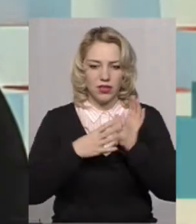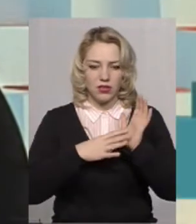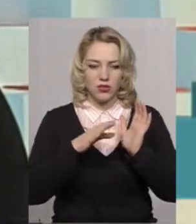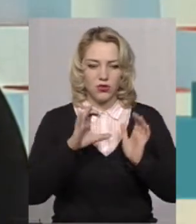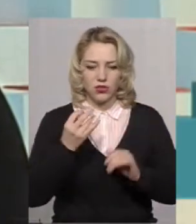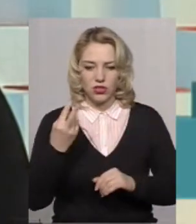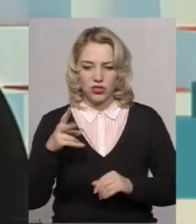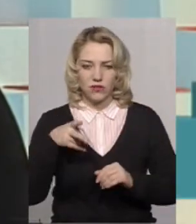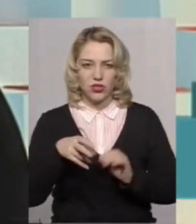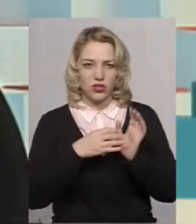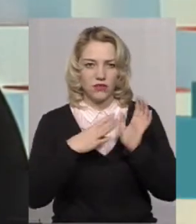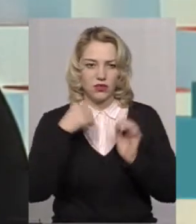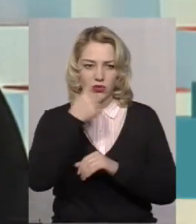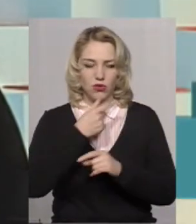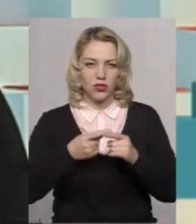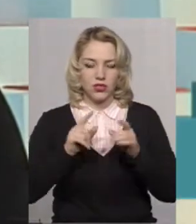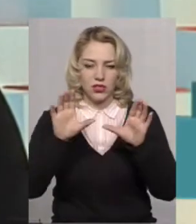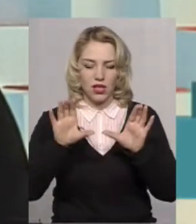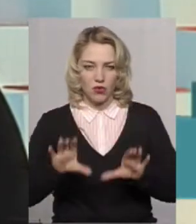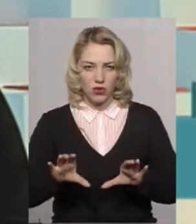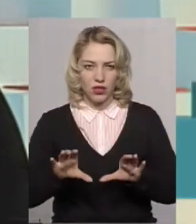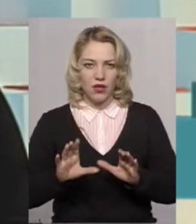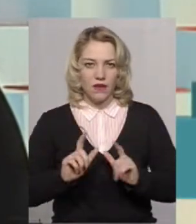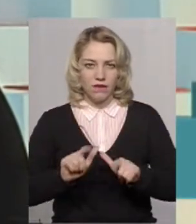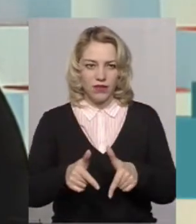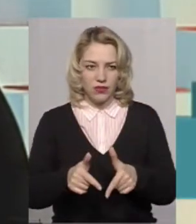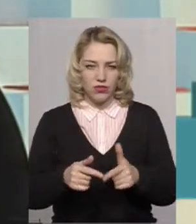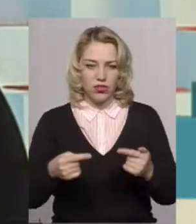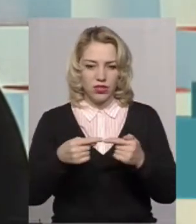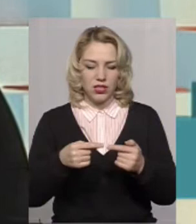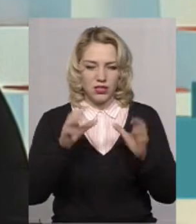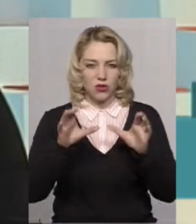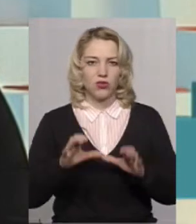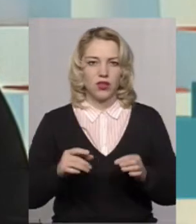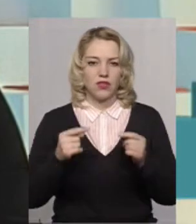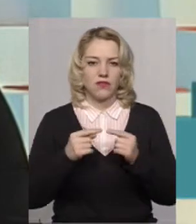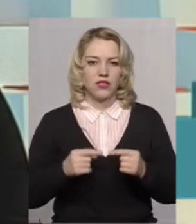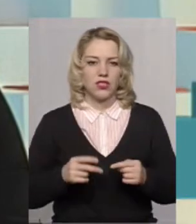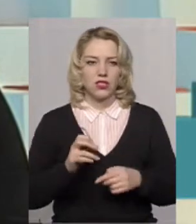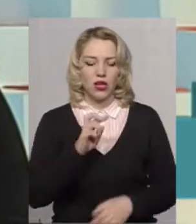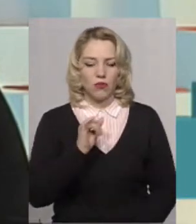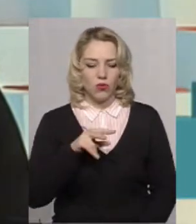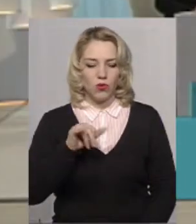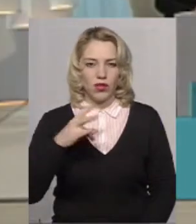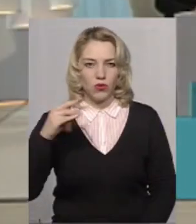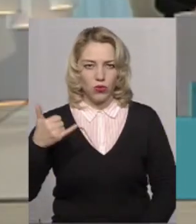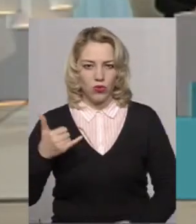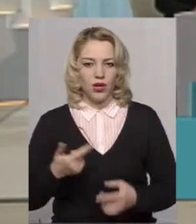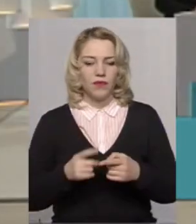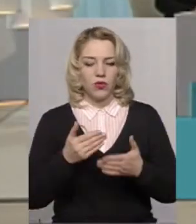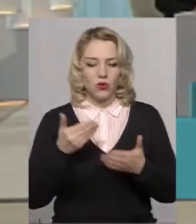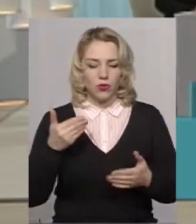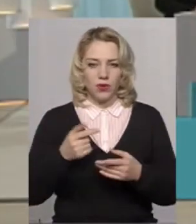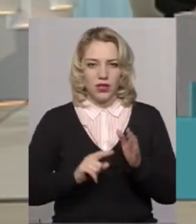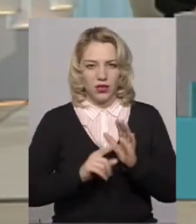року. Перш за все, даний закон вів чітке законодавче визначення поняття булінгу, оскільки до прийняття